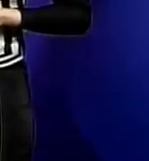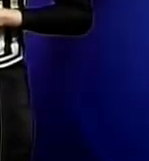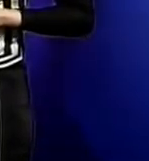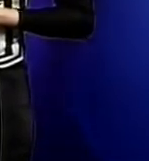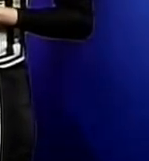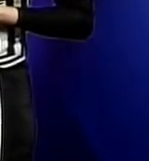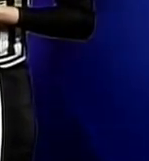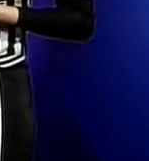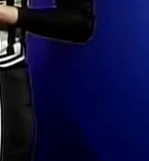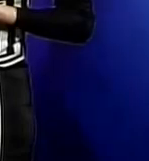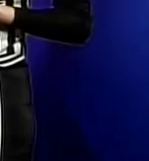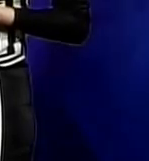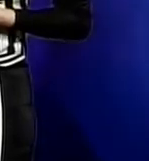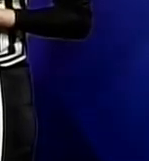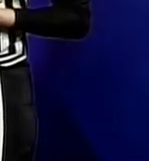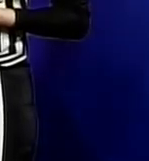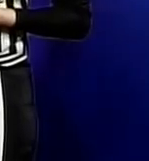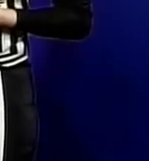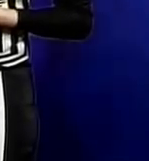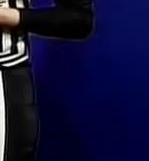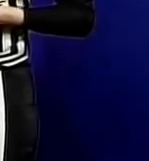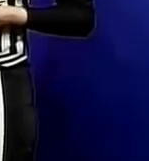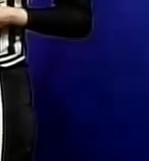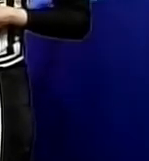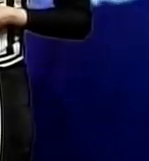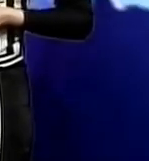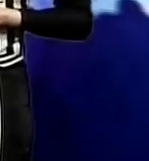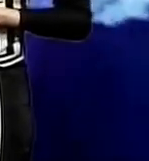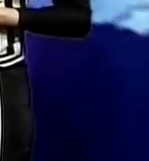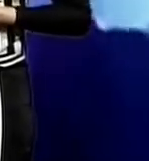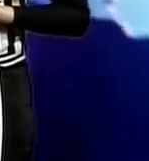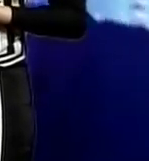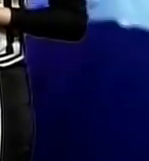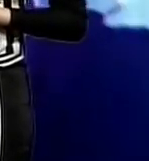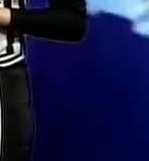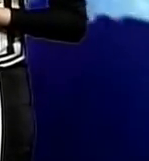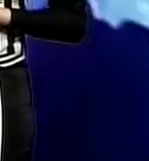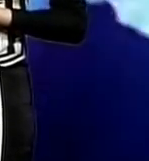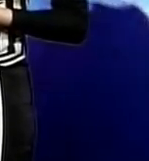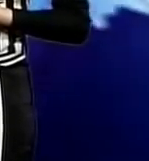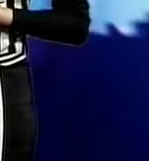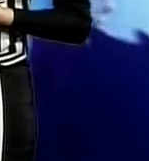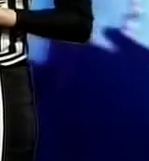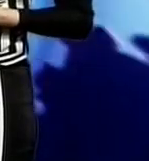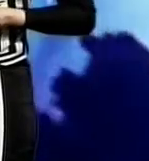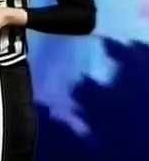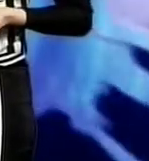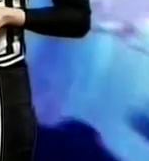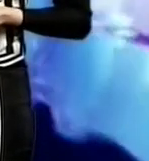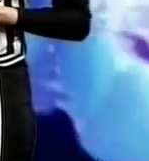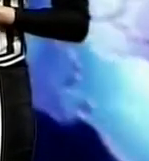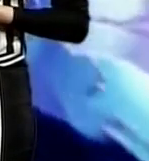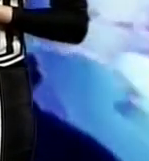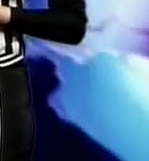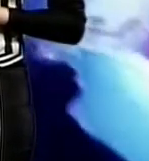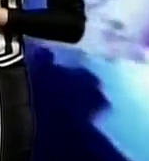Кіровограду та області буде мінлива хмарність без опадів. Вітер північно-західний – 5-10 метрів за секунду. Температура